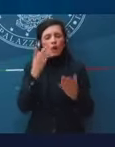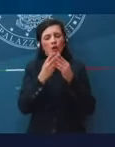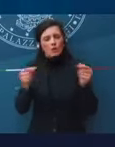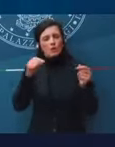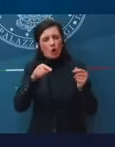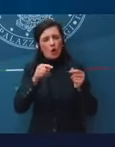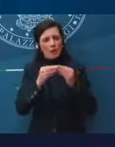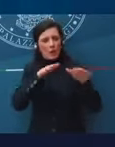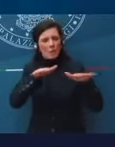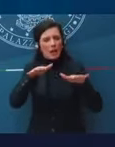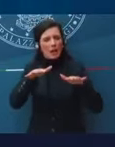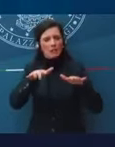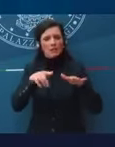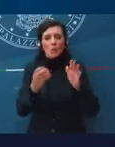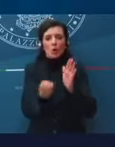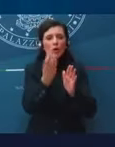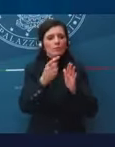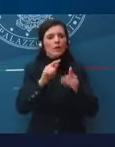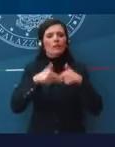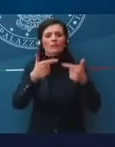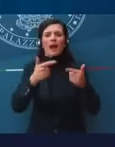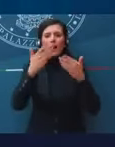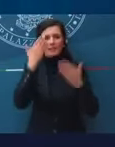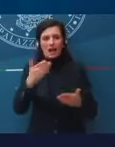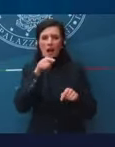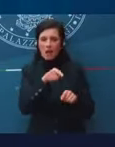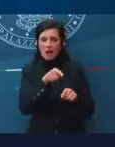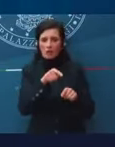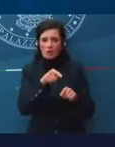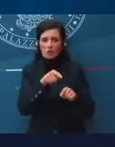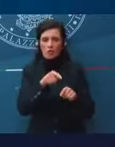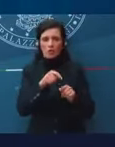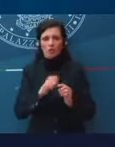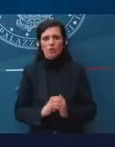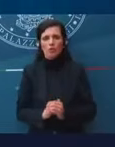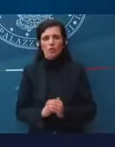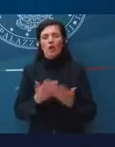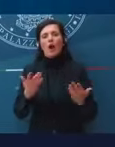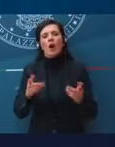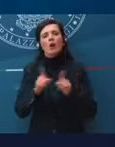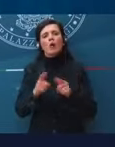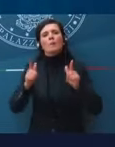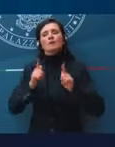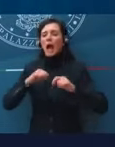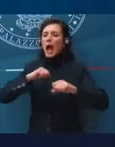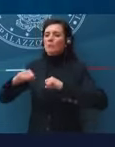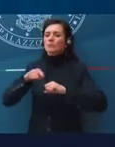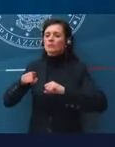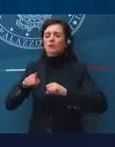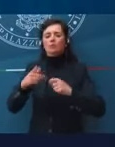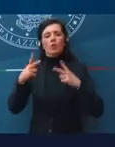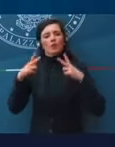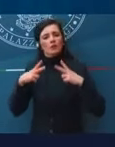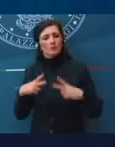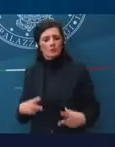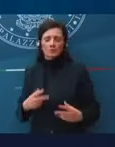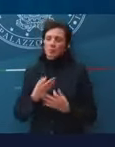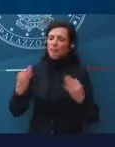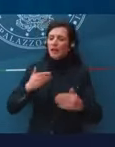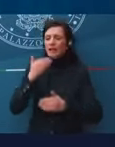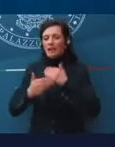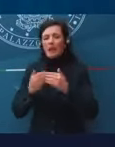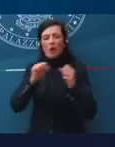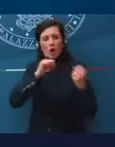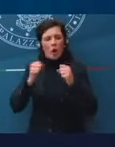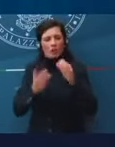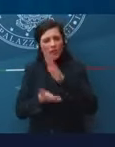meccanismo che produce questo fatto. Permettere un piccolo sollievo all'amministrazione per continuare la lotta all